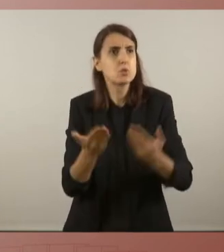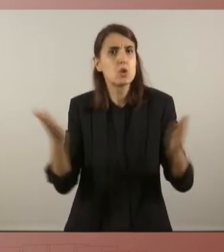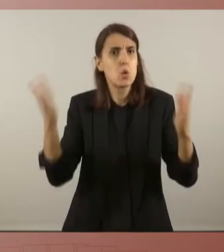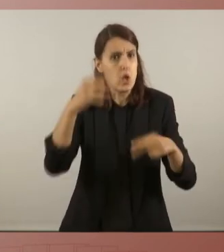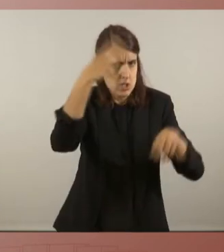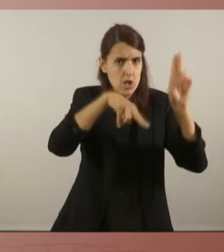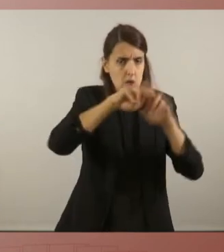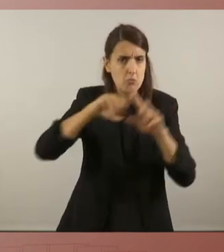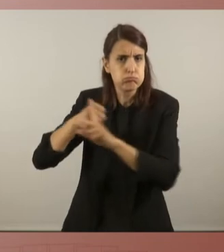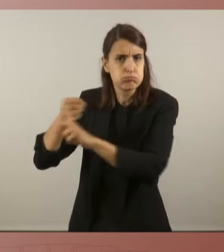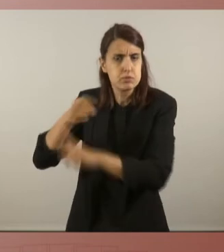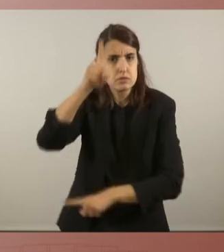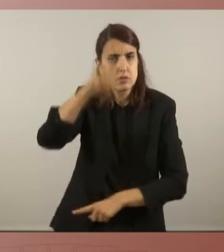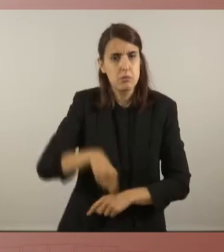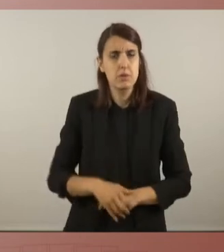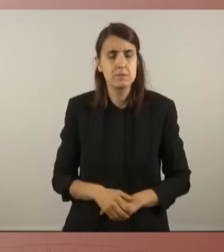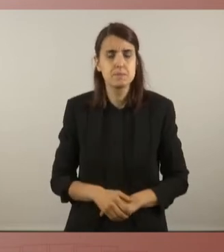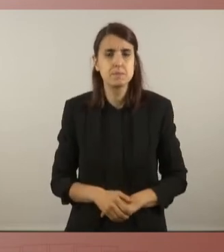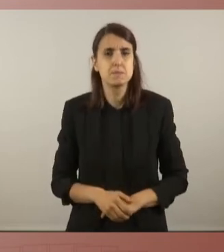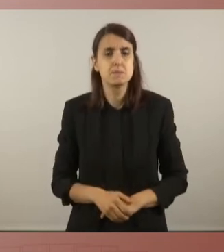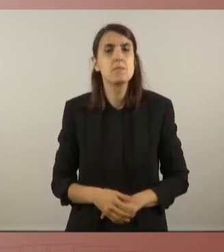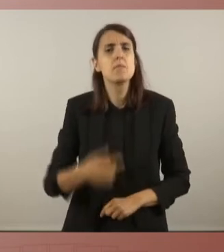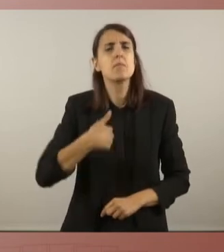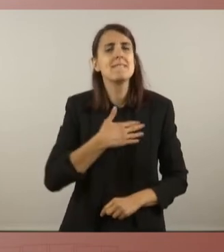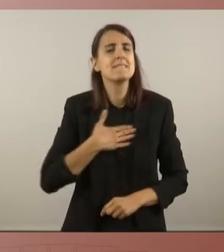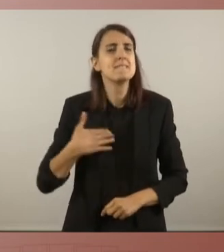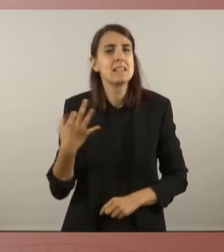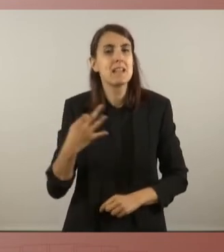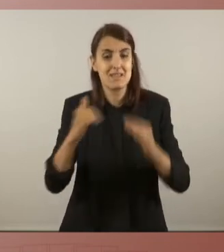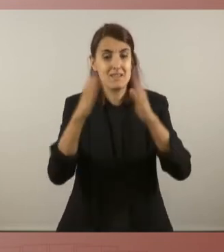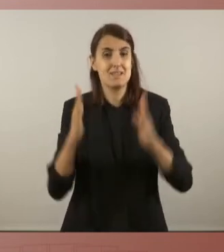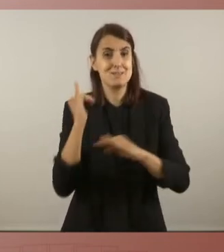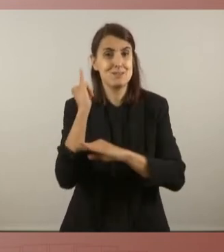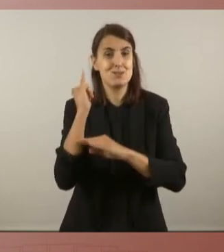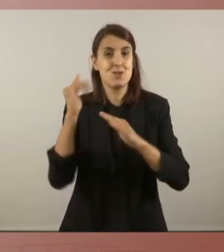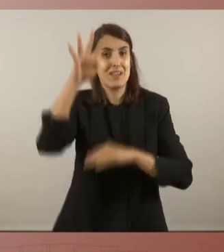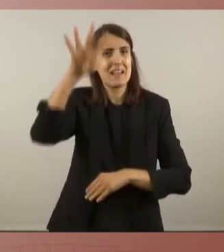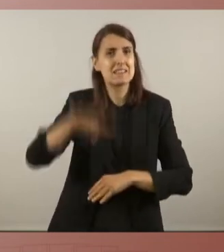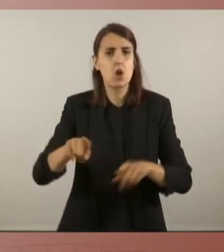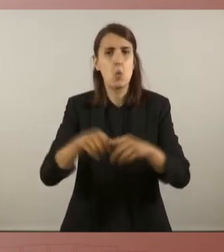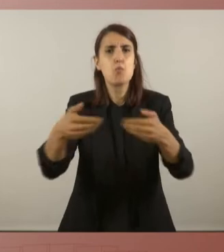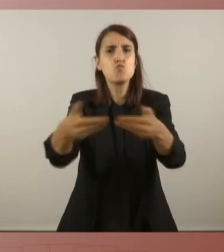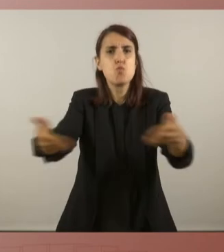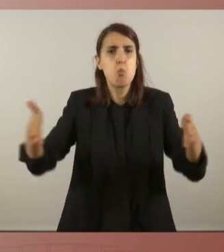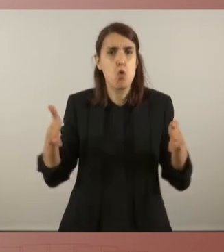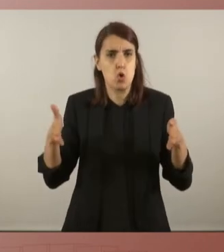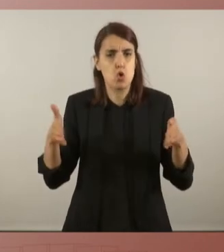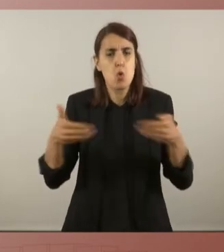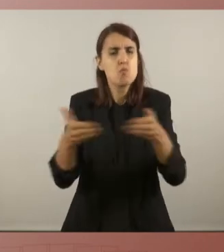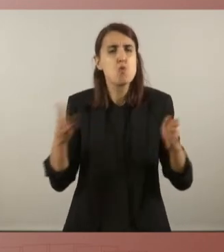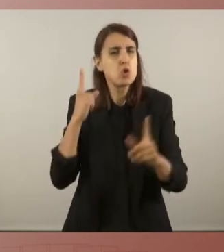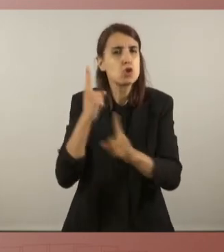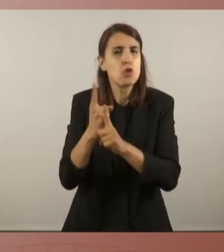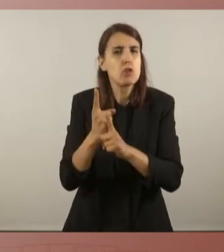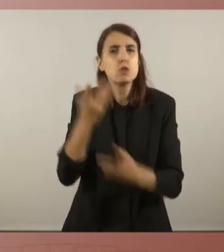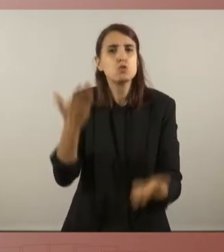volem que les institucions catalanes siguin un mur, un mur contra la